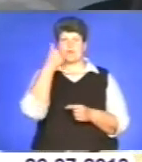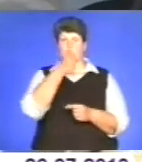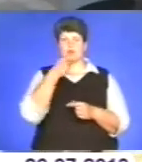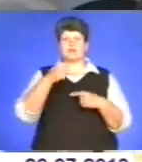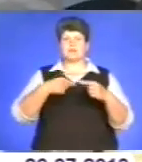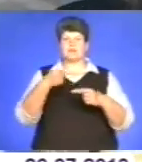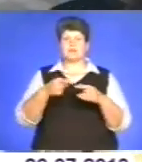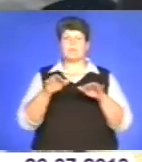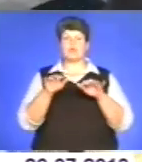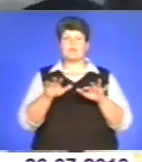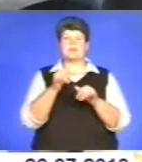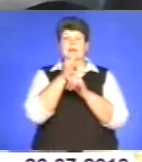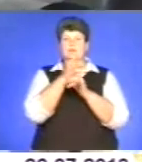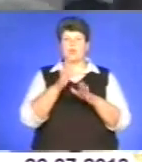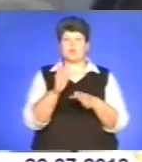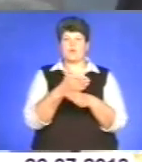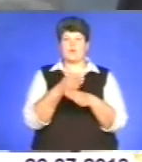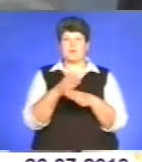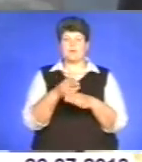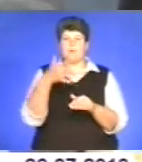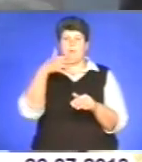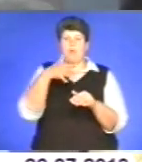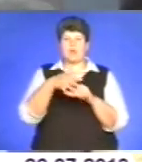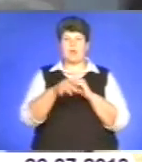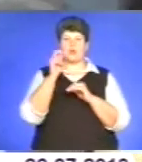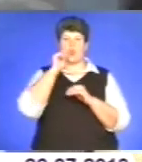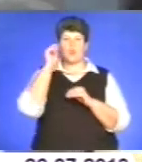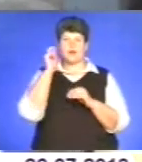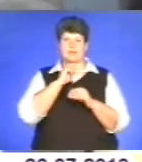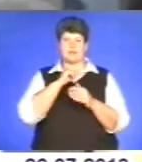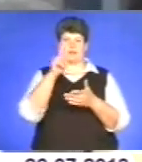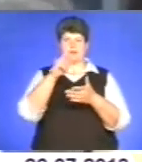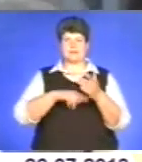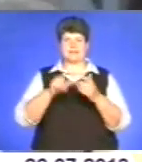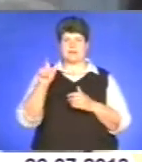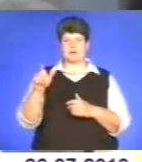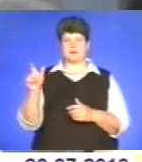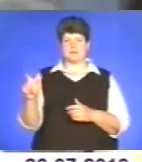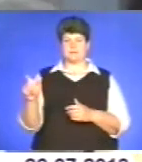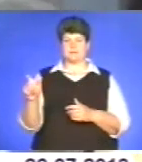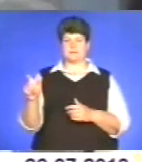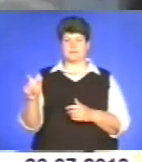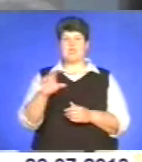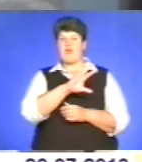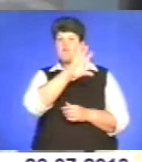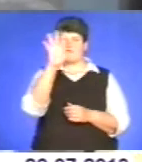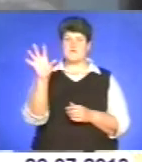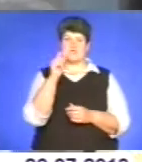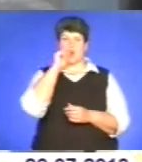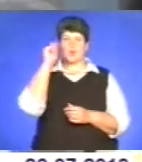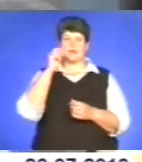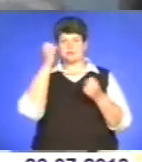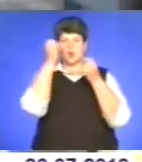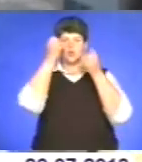ми не можемо відділити поняття українець і християнин. Вся українська культура,